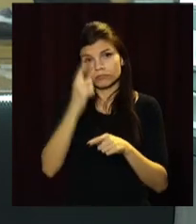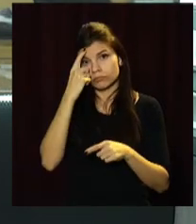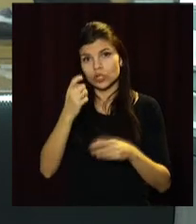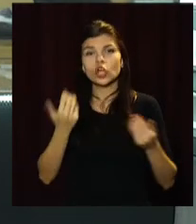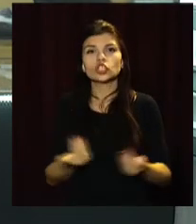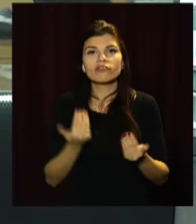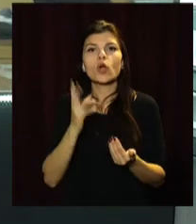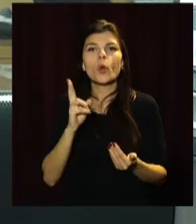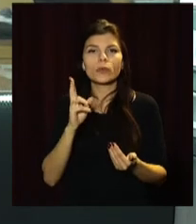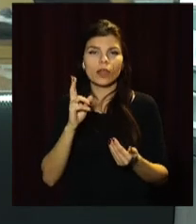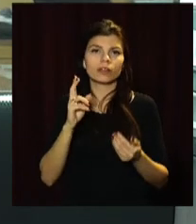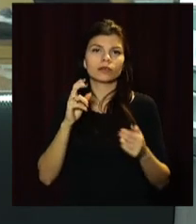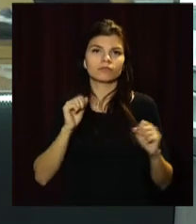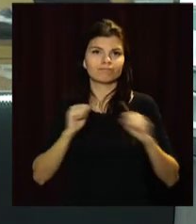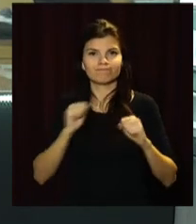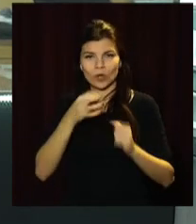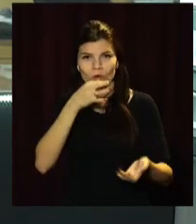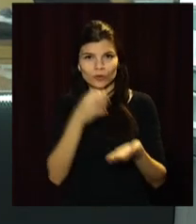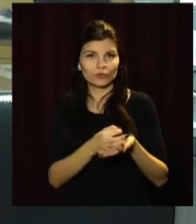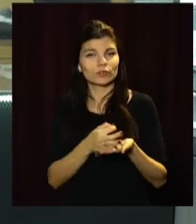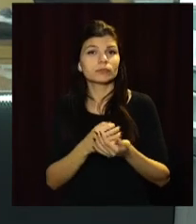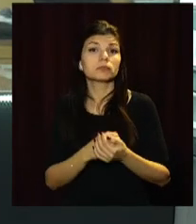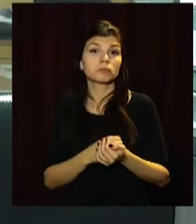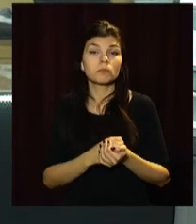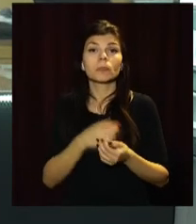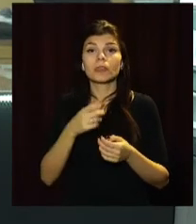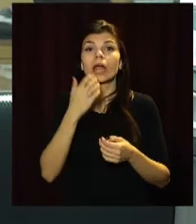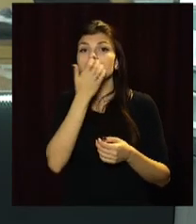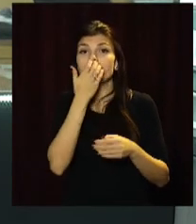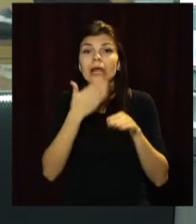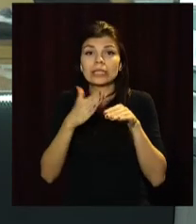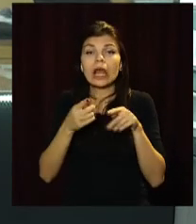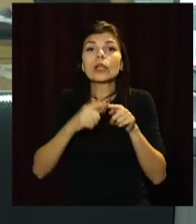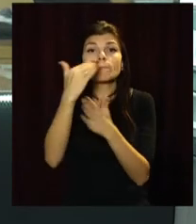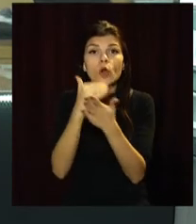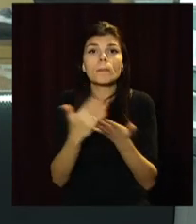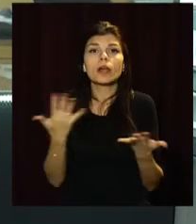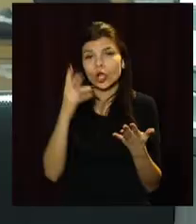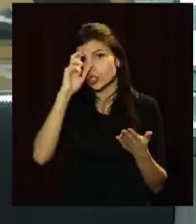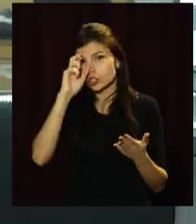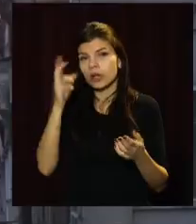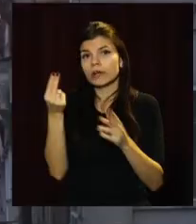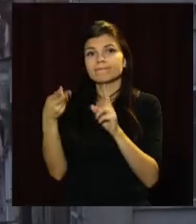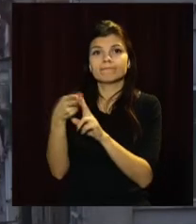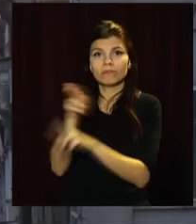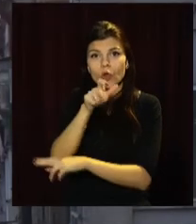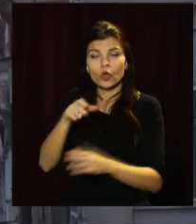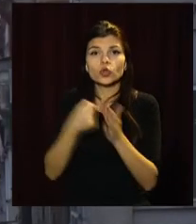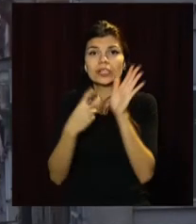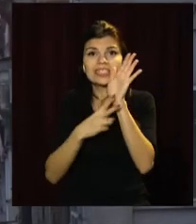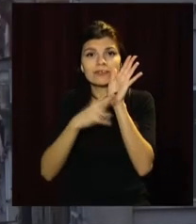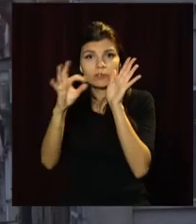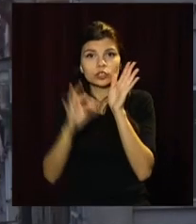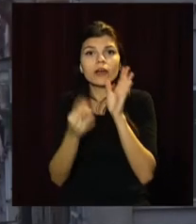господарства облдержадміністрації. Тепли кредити – це урядова програма, за якою держава компенсує людям до 70% вартості